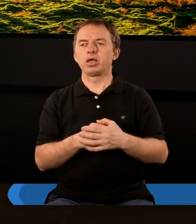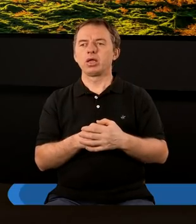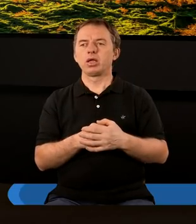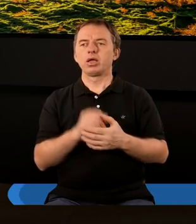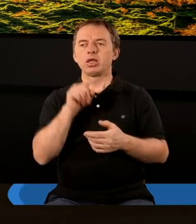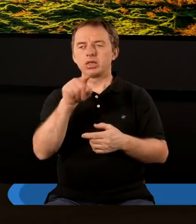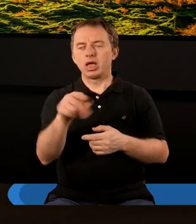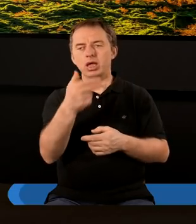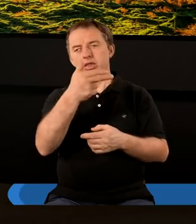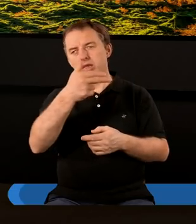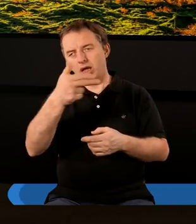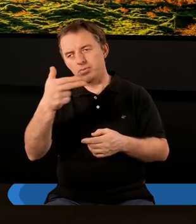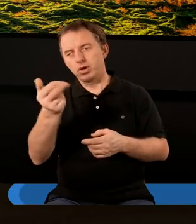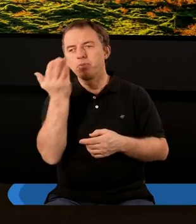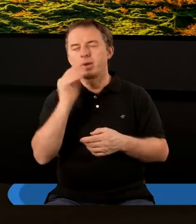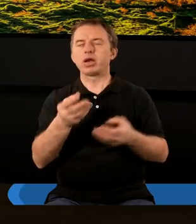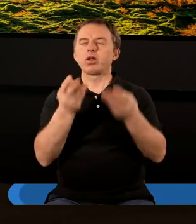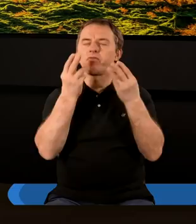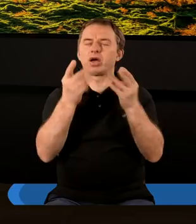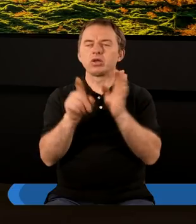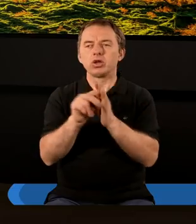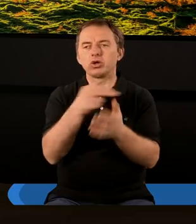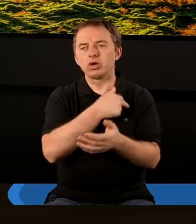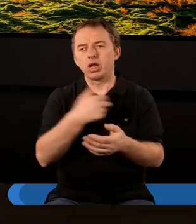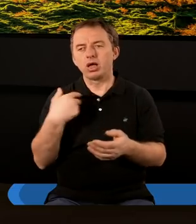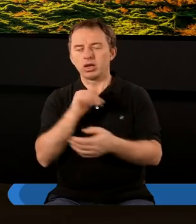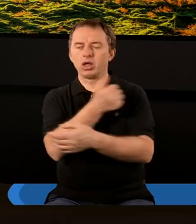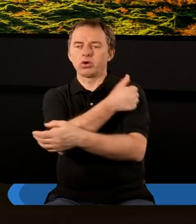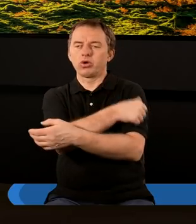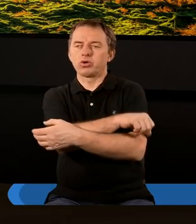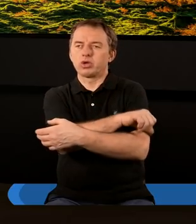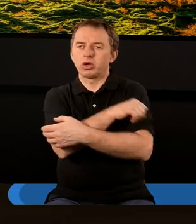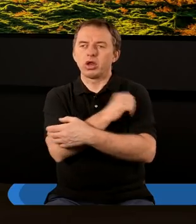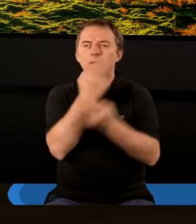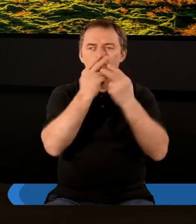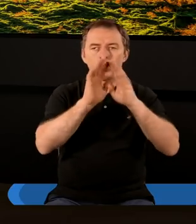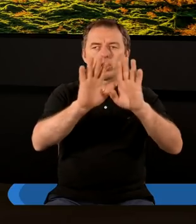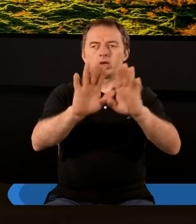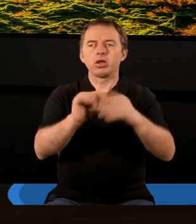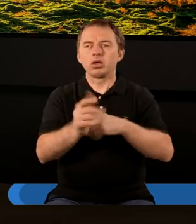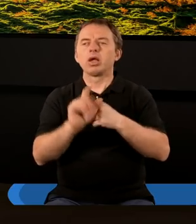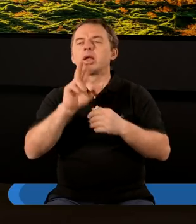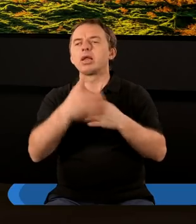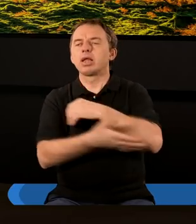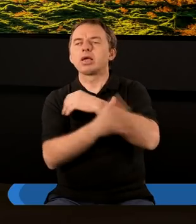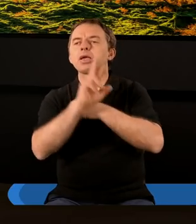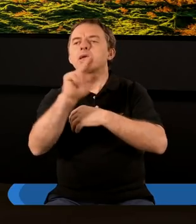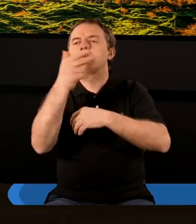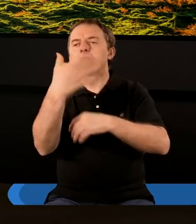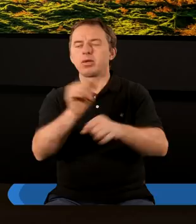I te tematy, myślę, że są bardzo istotne dla nas jako chrześcijan, bo pokazują nam w zasadzie, kim jest Jezus.